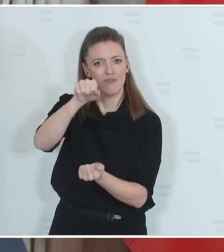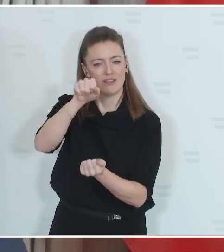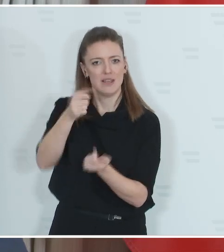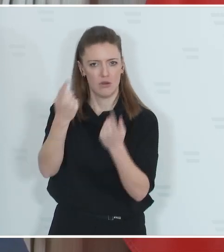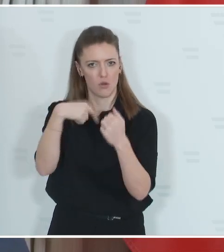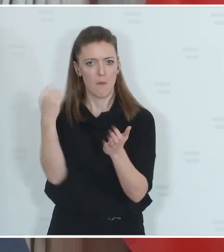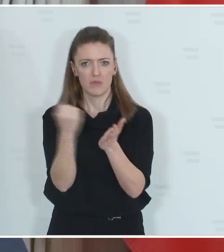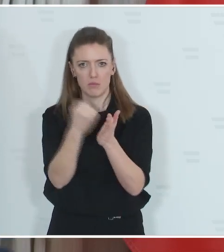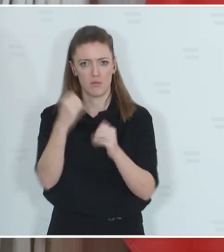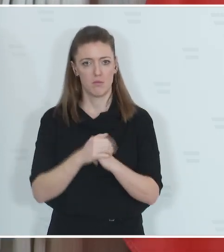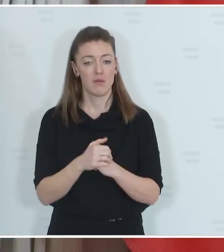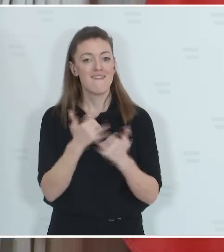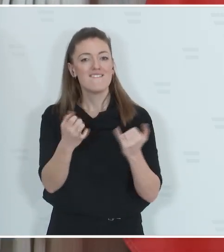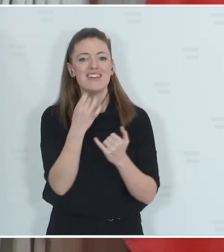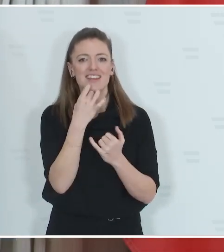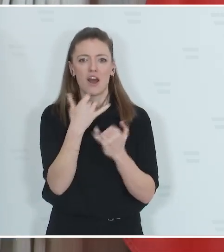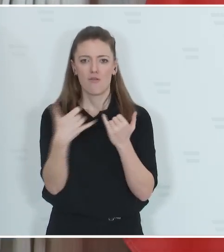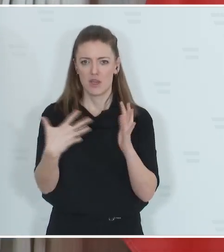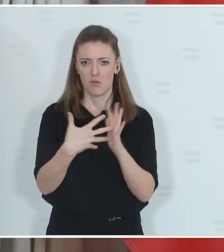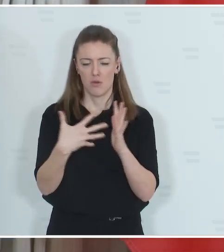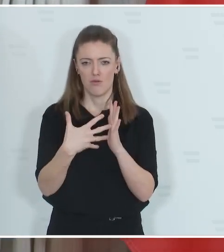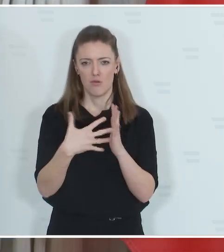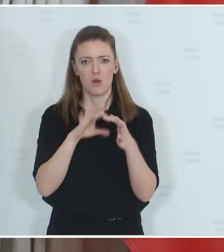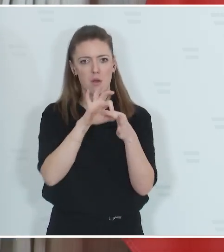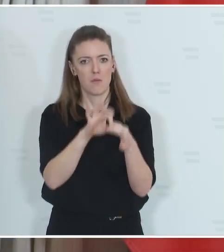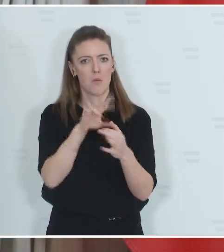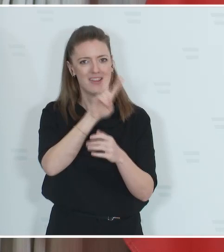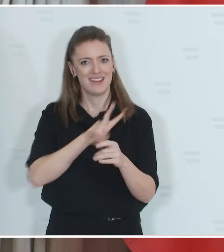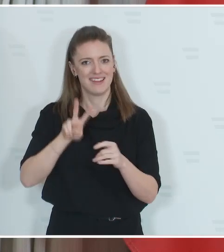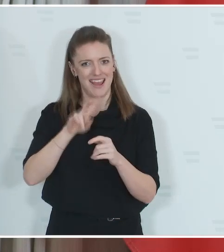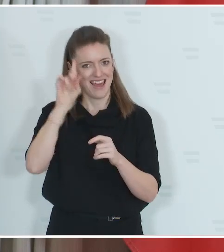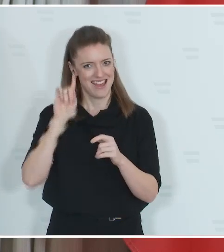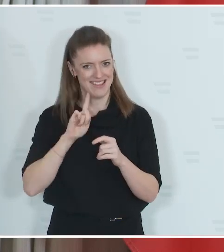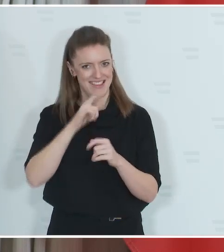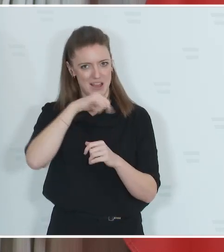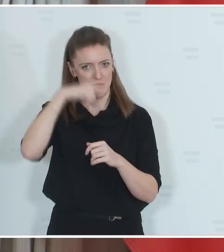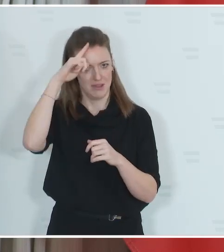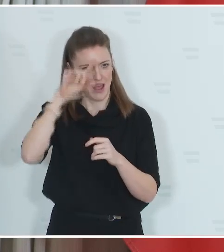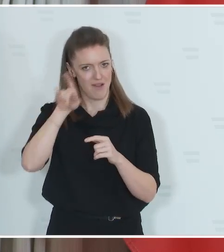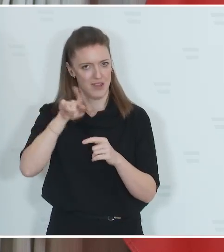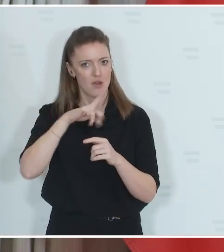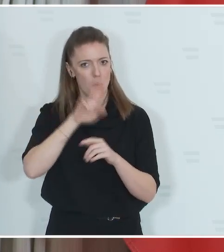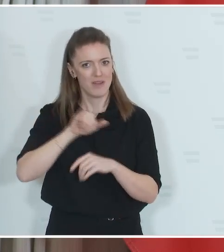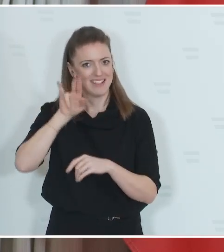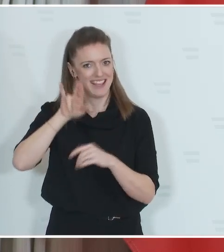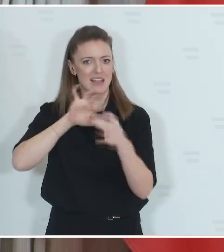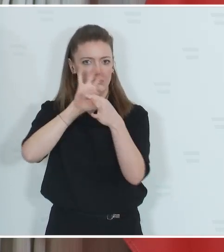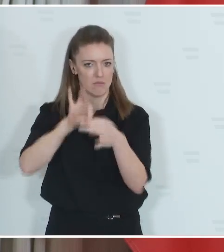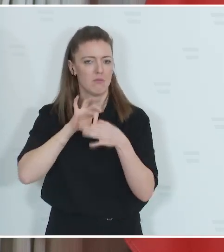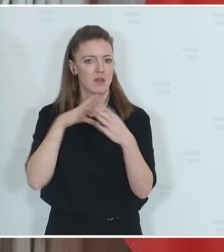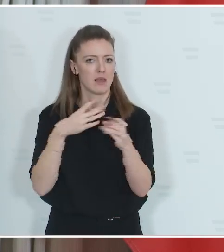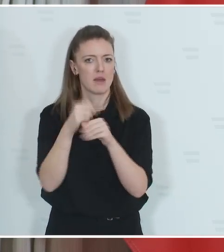diese Wesensprüfung aussehen wird, werden wir mit der Veterinärmedizinischen Universität erarbeiten, gemeinsam mit den Verbänden.